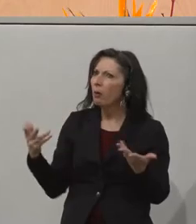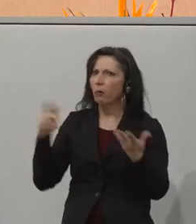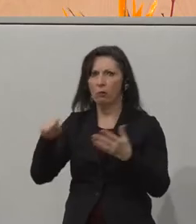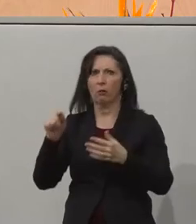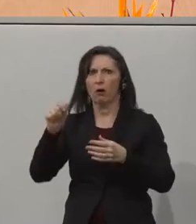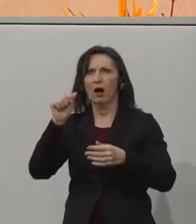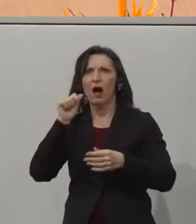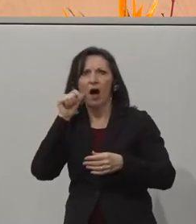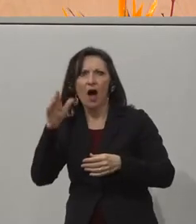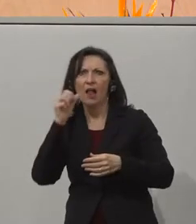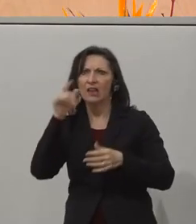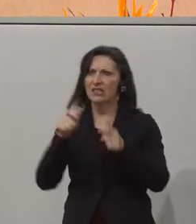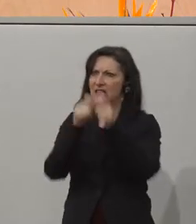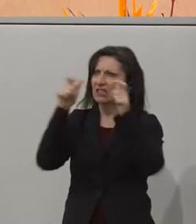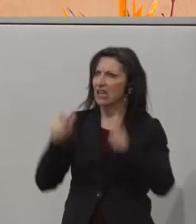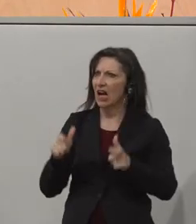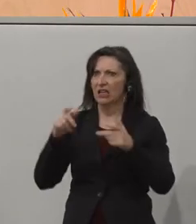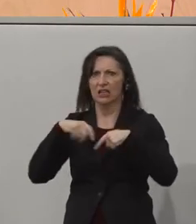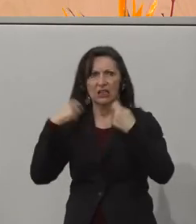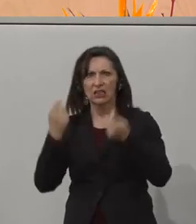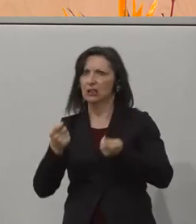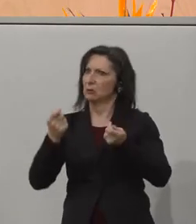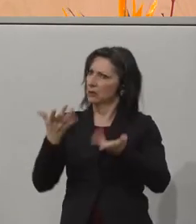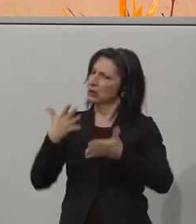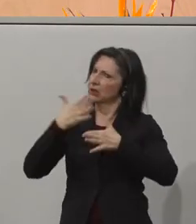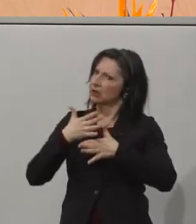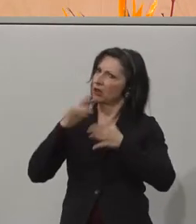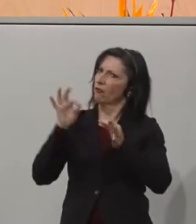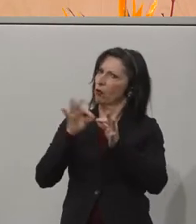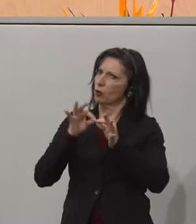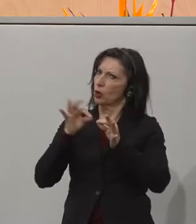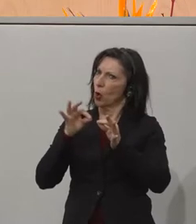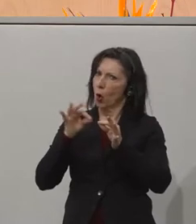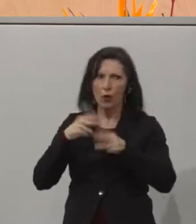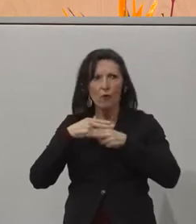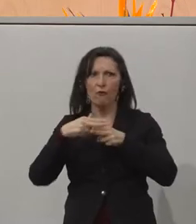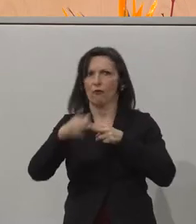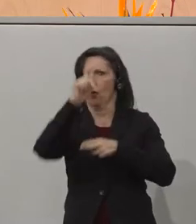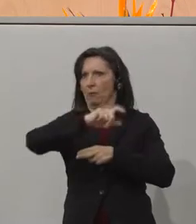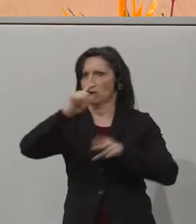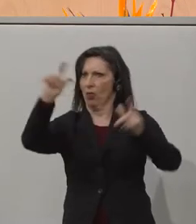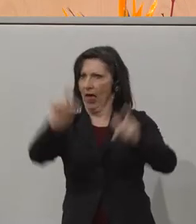speziellen Funktionen in Alltagskräten hilft natürlich auch Menschen, die Schwierigkeiten oder Einschränkungen haben.